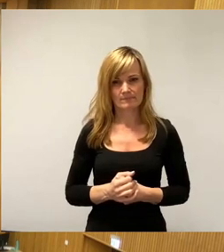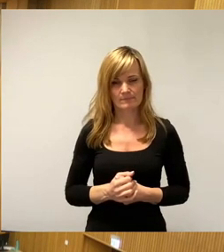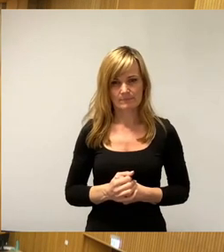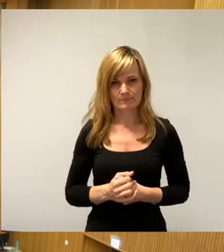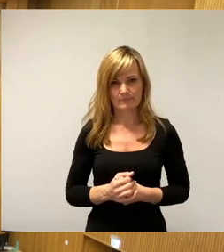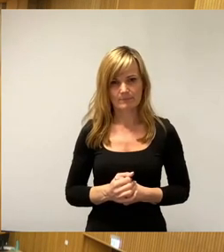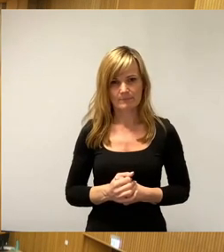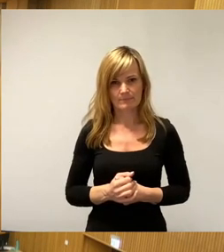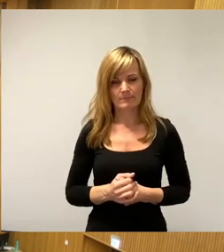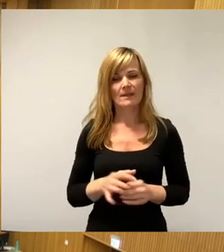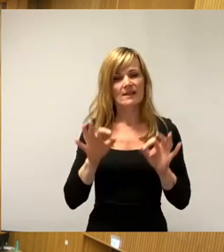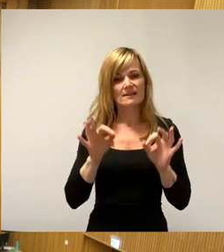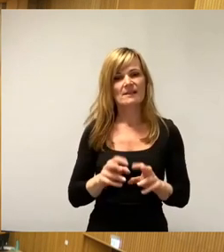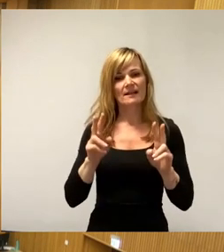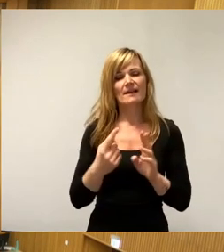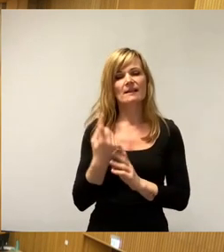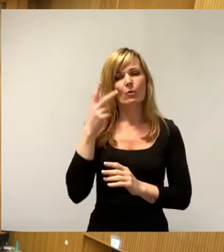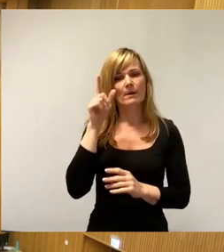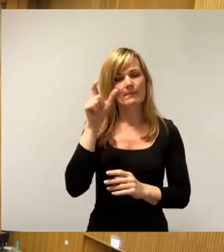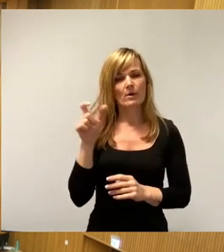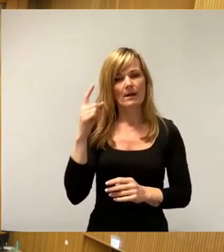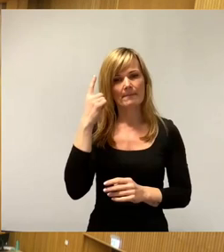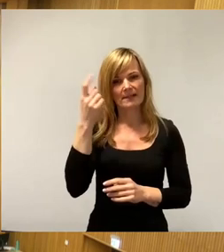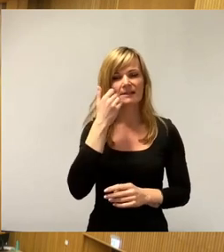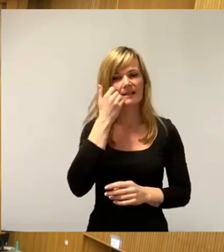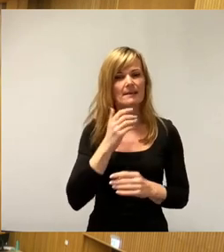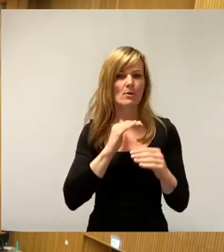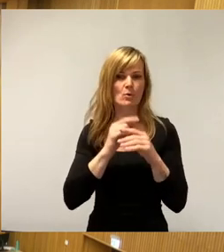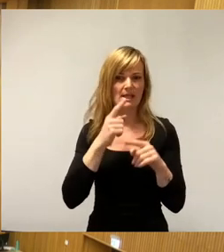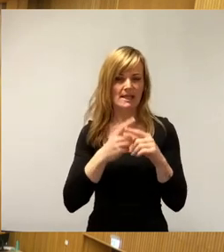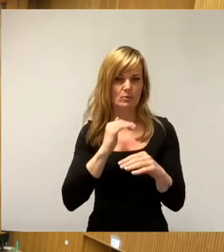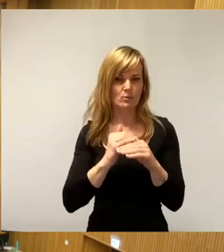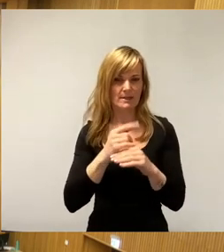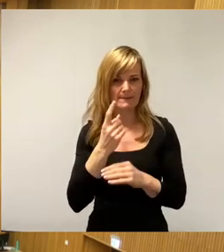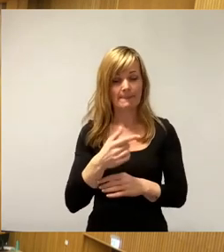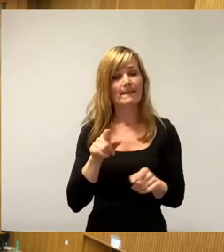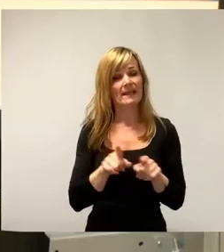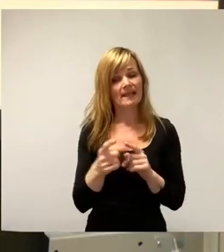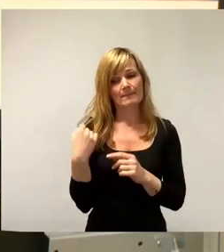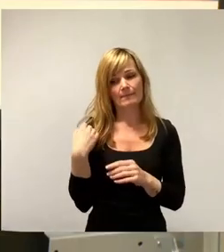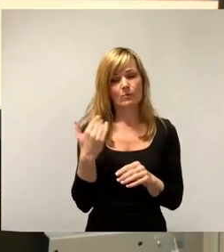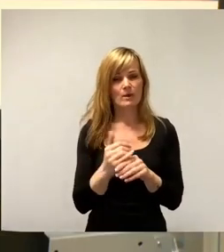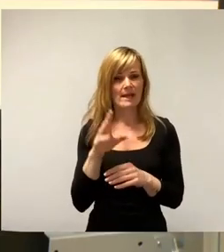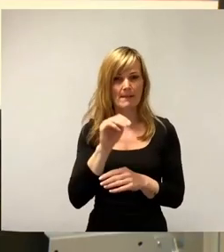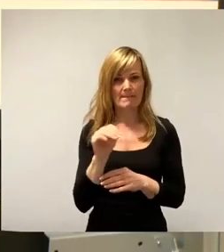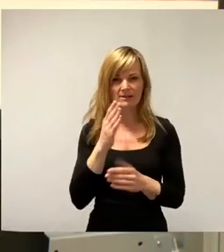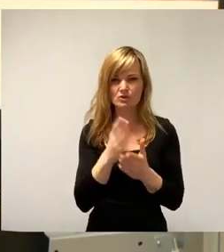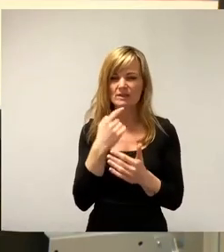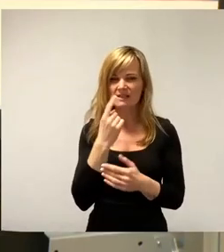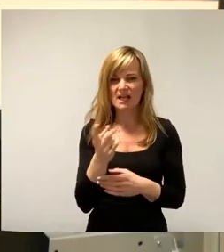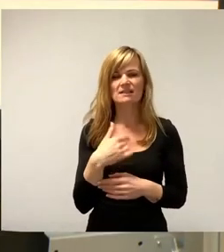Sehr geehrter Herr Oberbürgermeister, liebe Kolleginnen und Kollegen. Wie hat der Kollege Mattes gesagt? Dummdiedeldei.